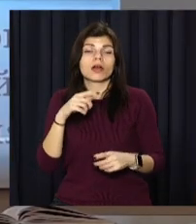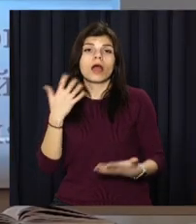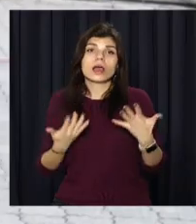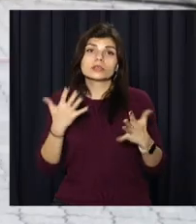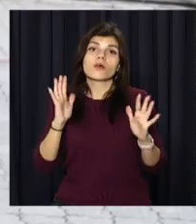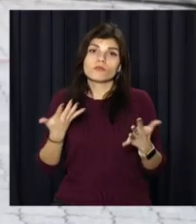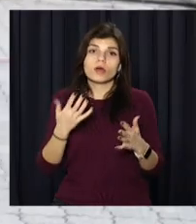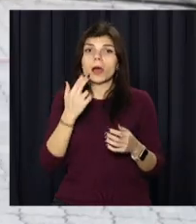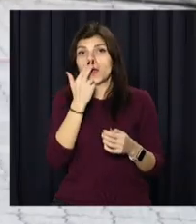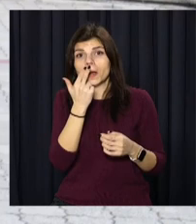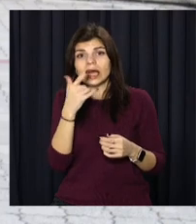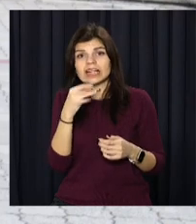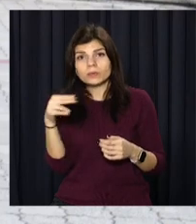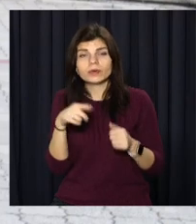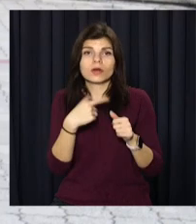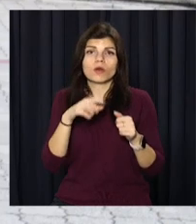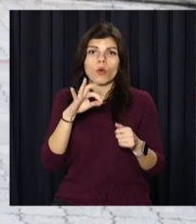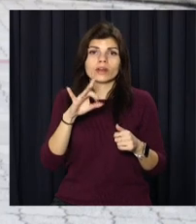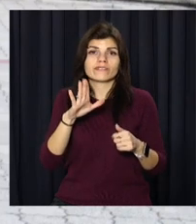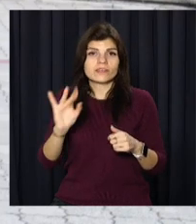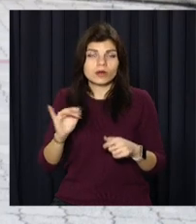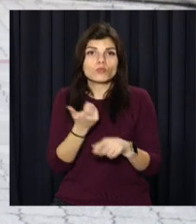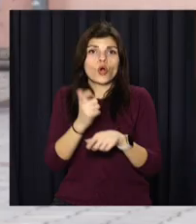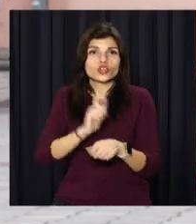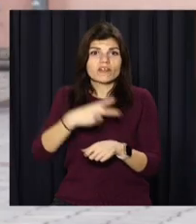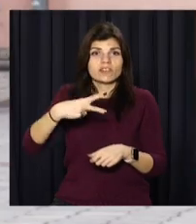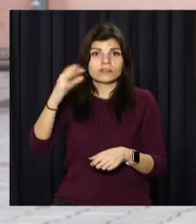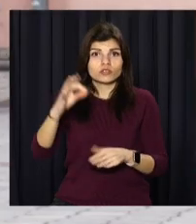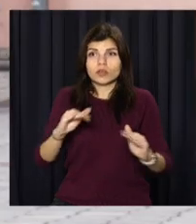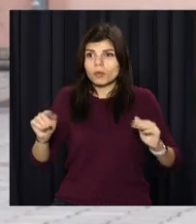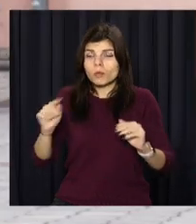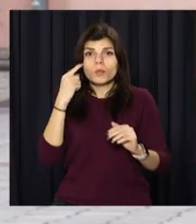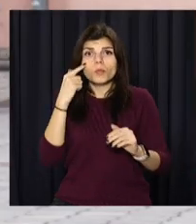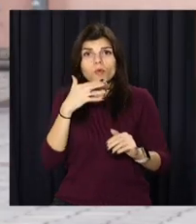разі захворювання на грип або ГРВІ більш ніж 20% дітей.